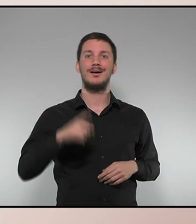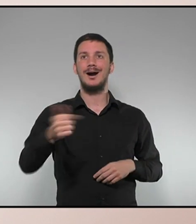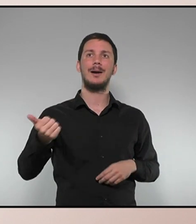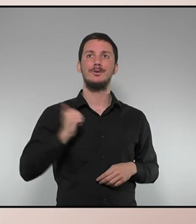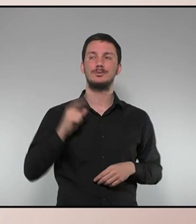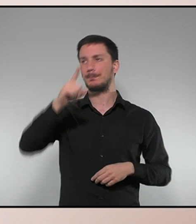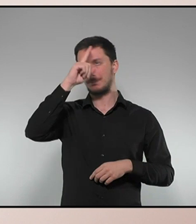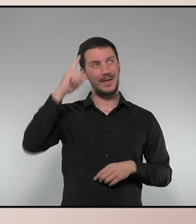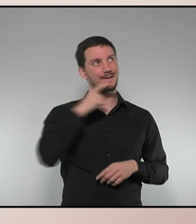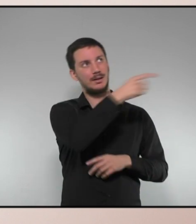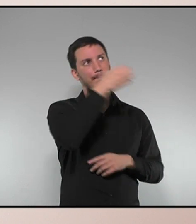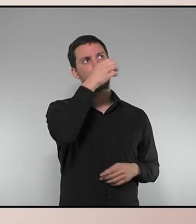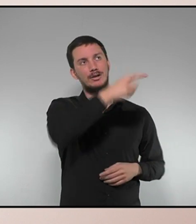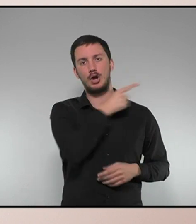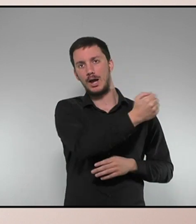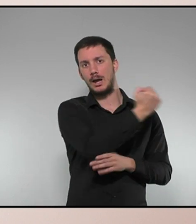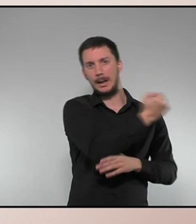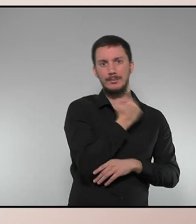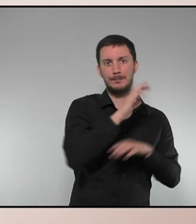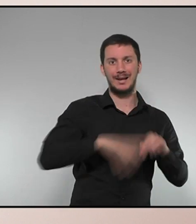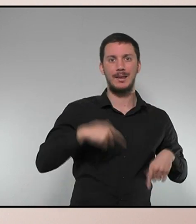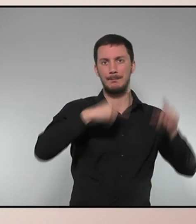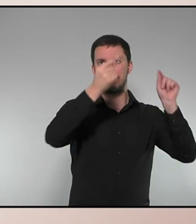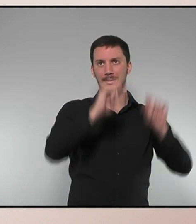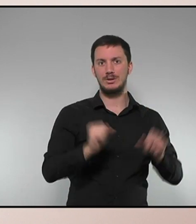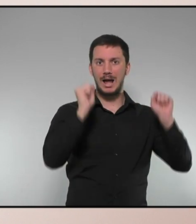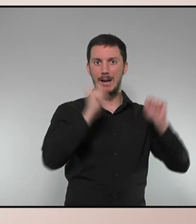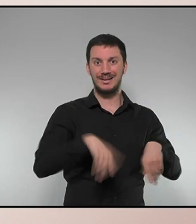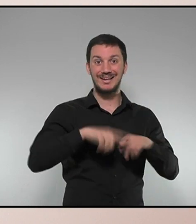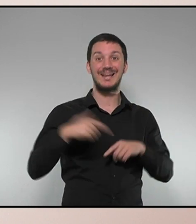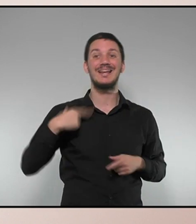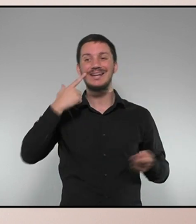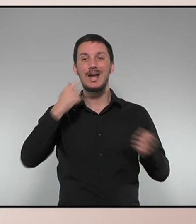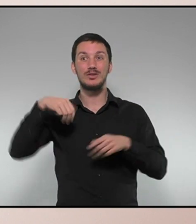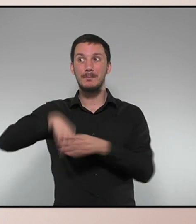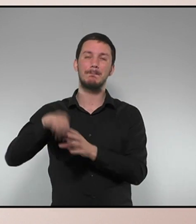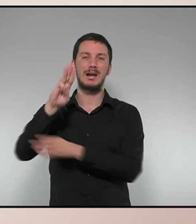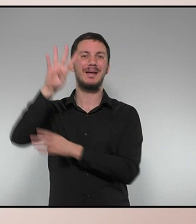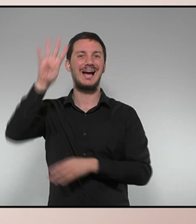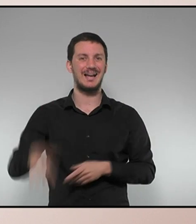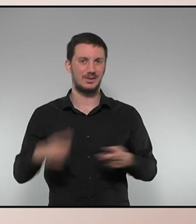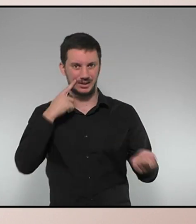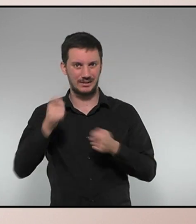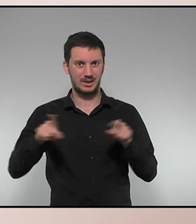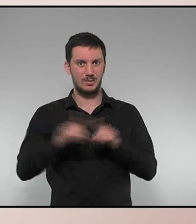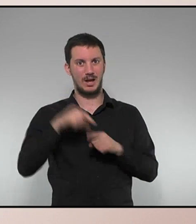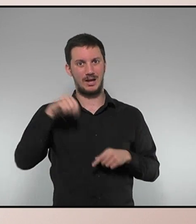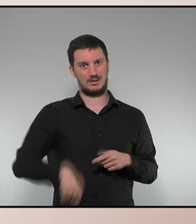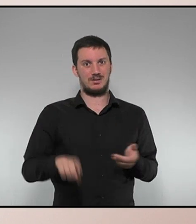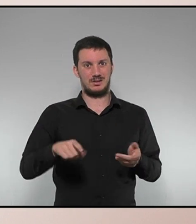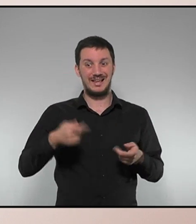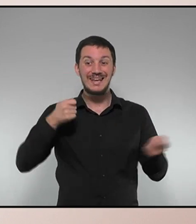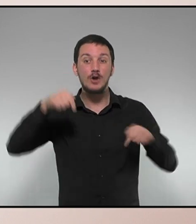suport del Madrid, del PSOE, per aprovar uns pressupostos que s'han de negociar i aprovar al Parlament de Catalunya com per tocaria un president de la Generalitat de Catalunya.